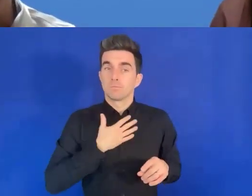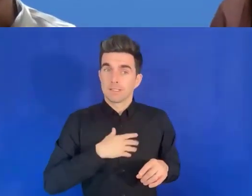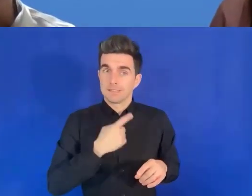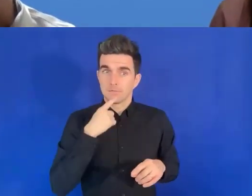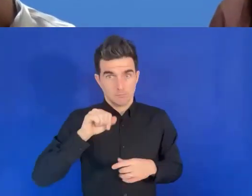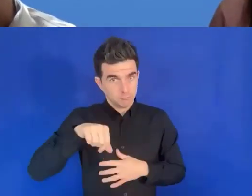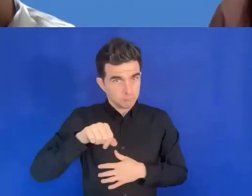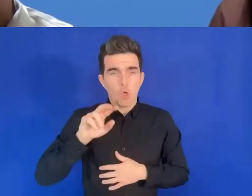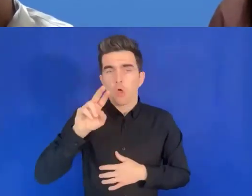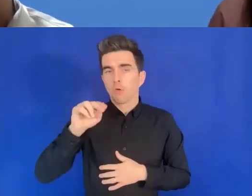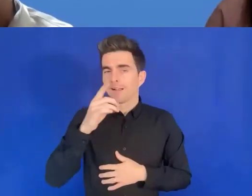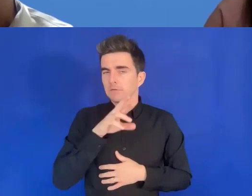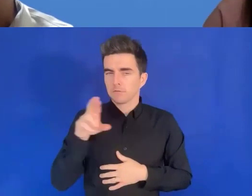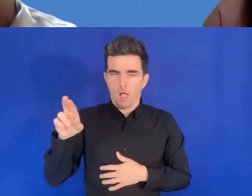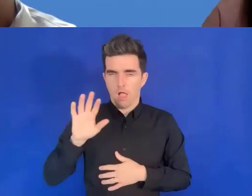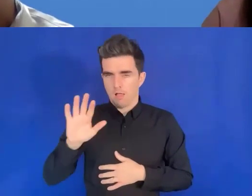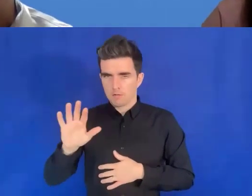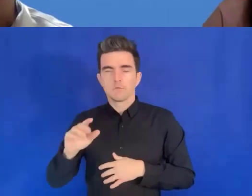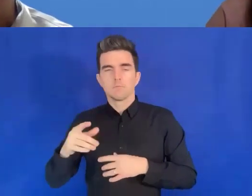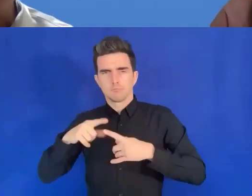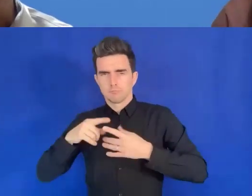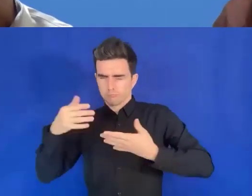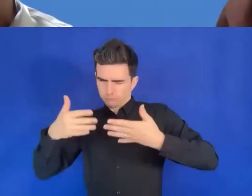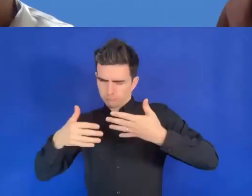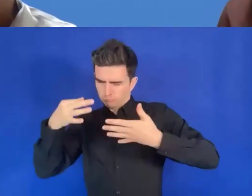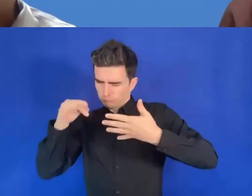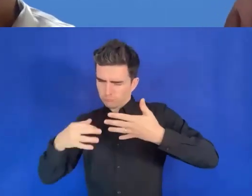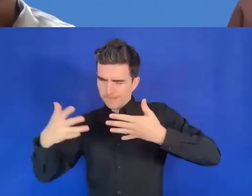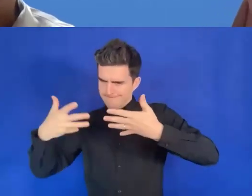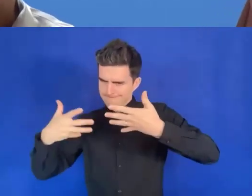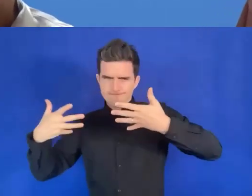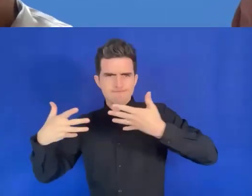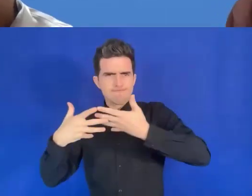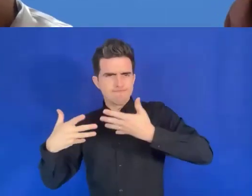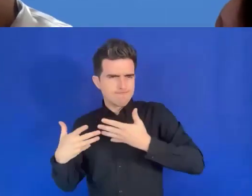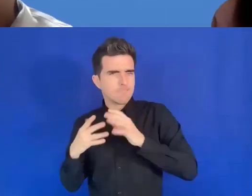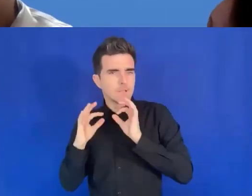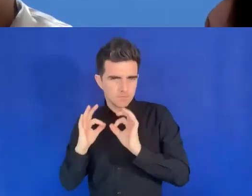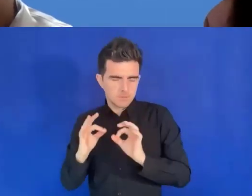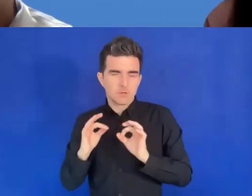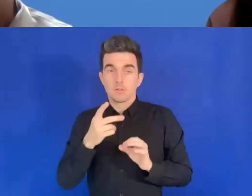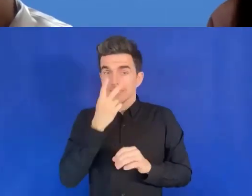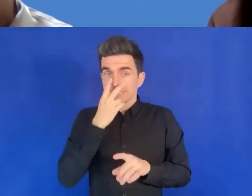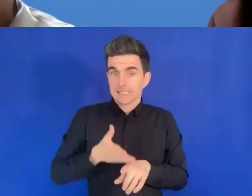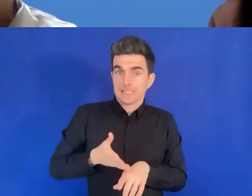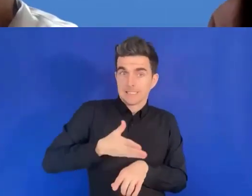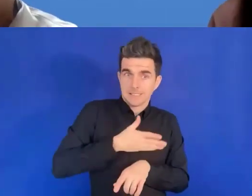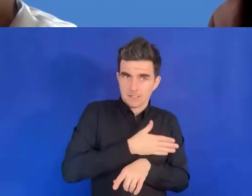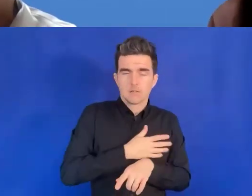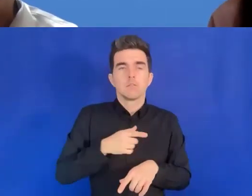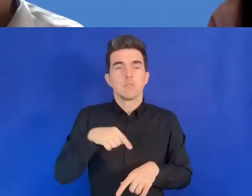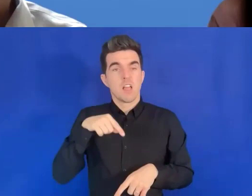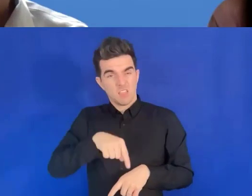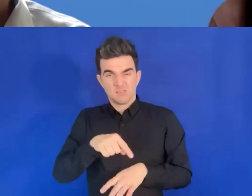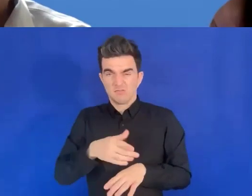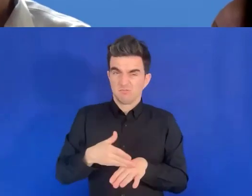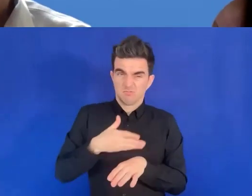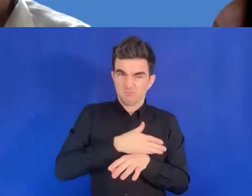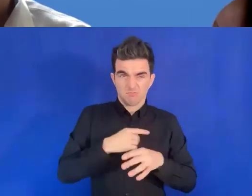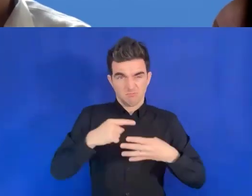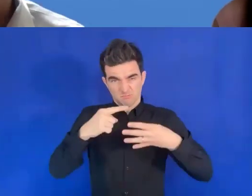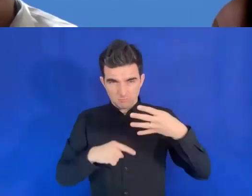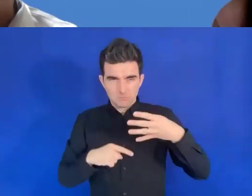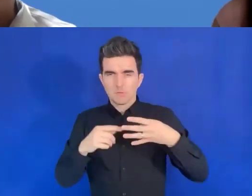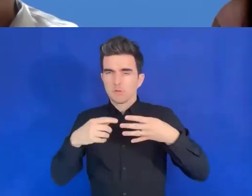Si vous regardez le tableau de bord préliminaire comme j'ai mentionné tantôt, vous allez voir que c'est un effet